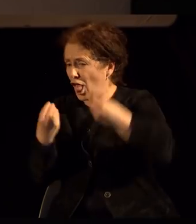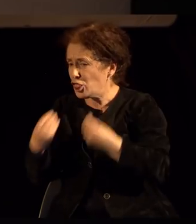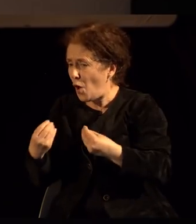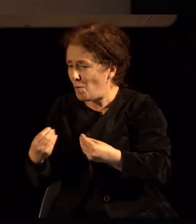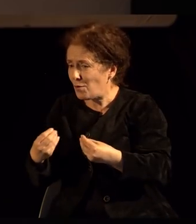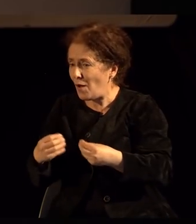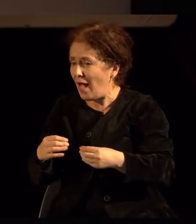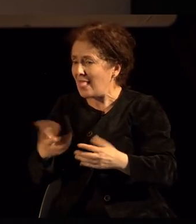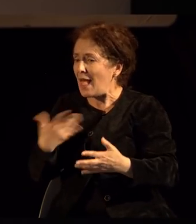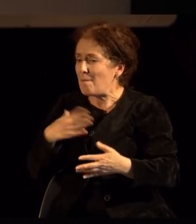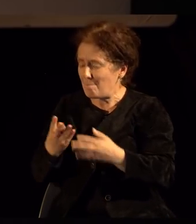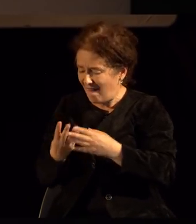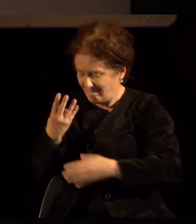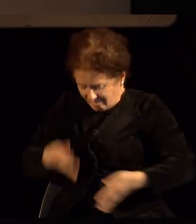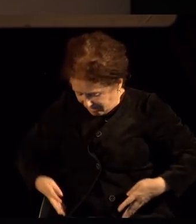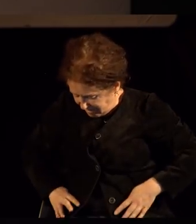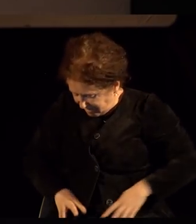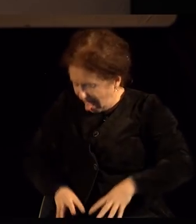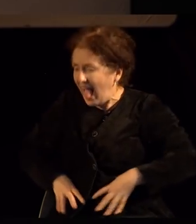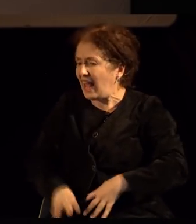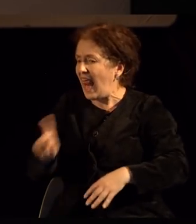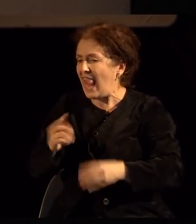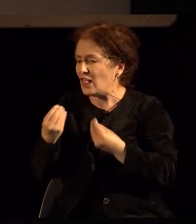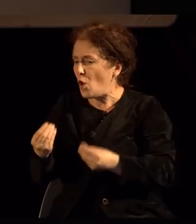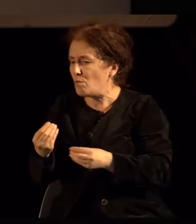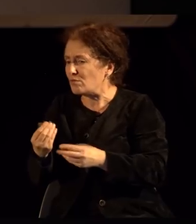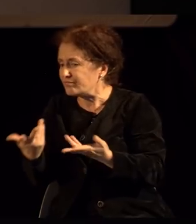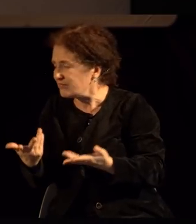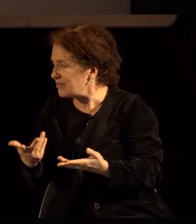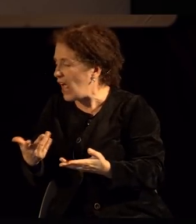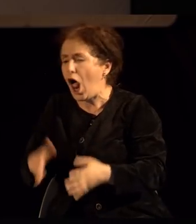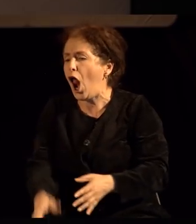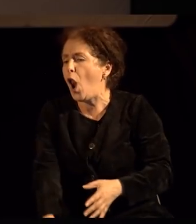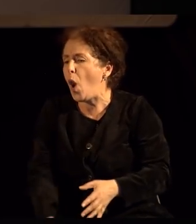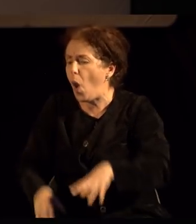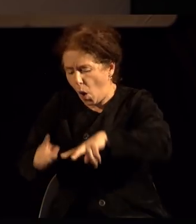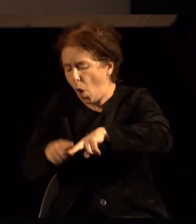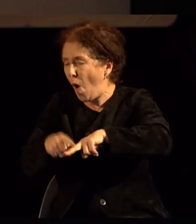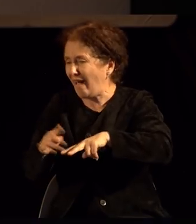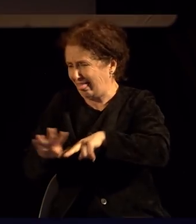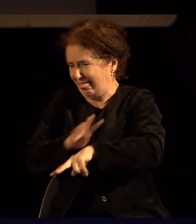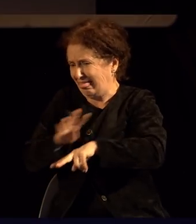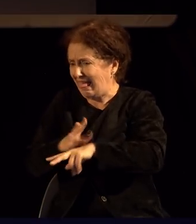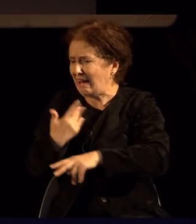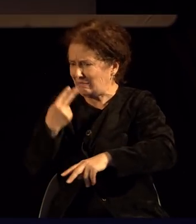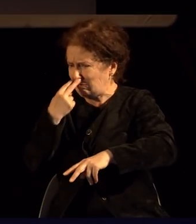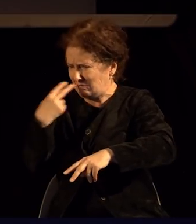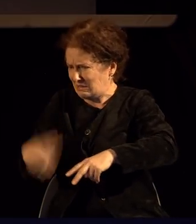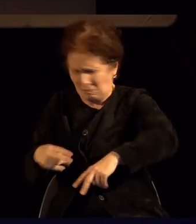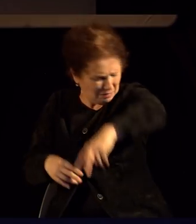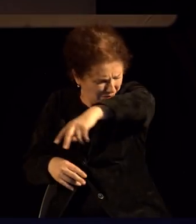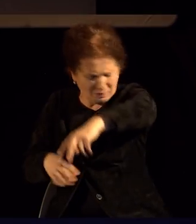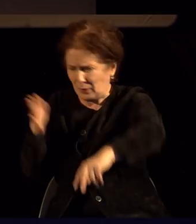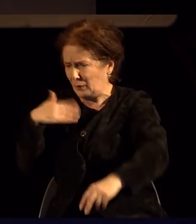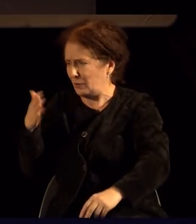може да влакна на препони да не се нозата и влакне сти бачка да не смрдат малце не знам